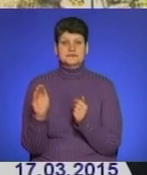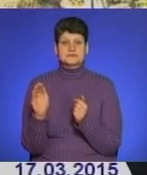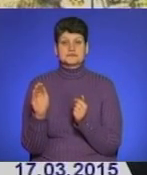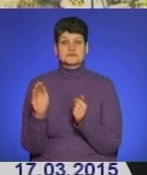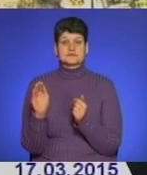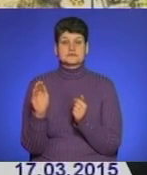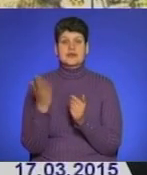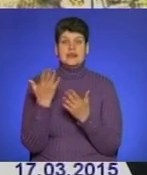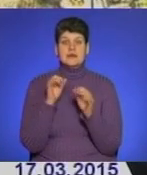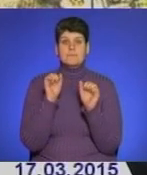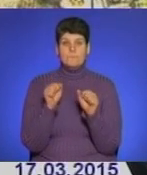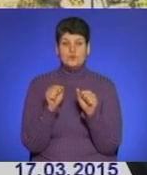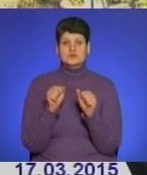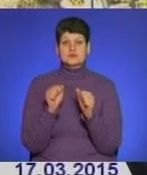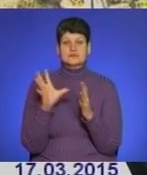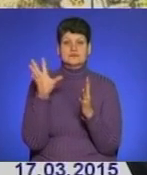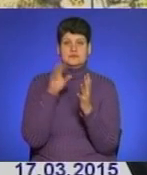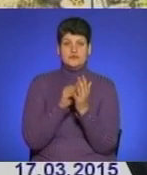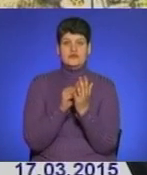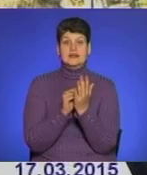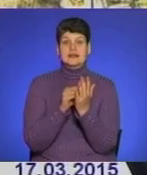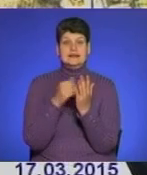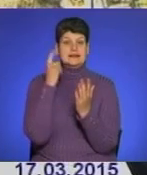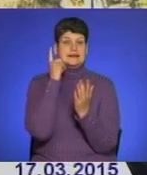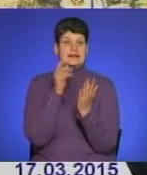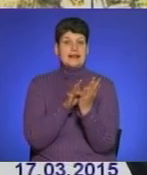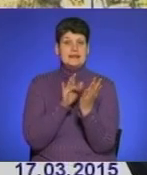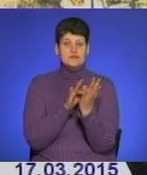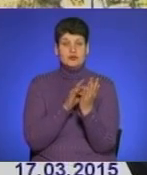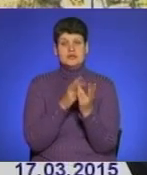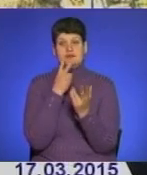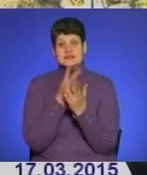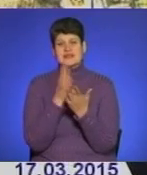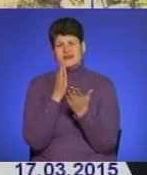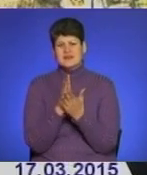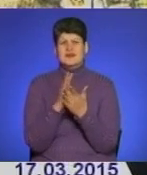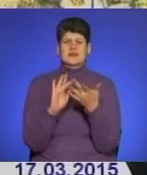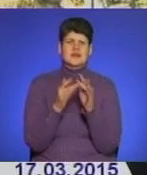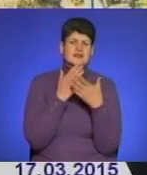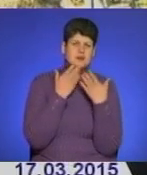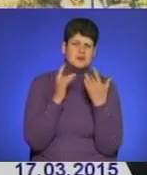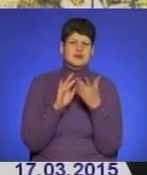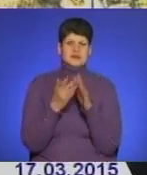які можливо закачати на телефон і незалежно від того, чи є, чи немає вас інтернету, вони будуть завжди вас під руками.